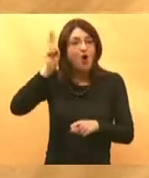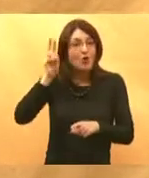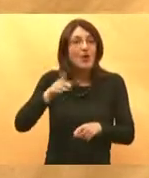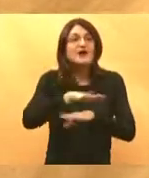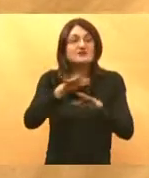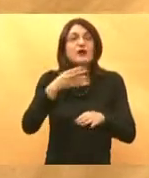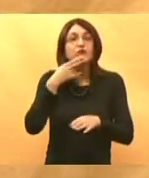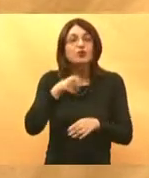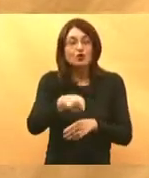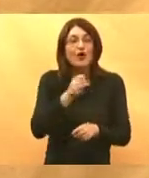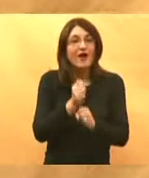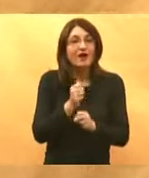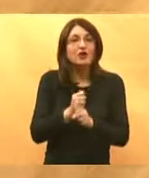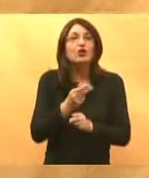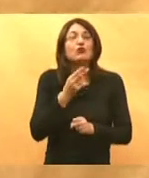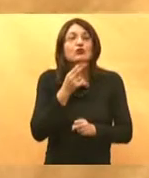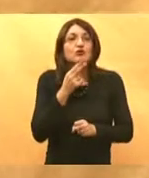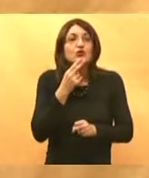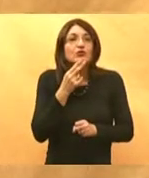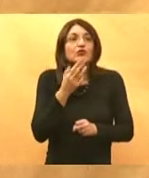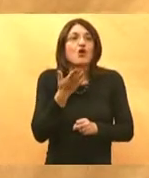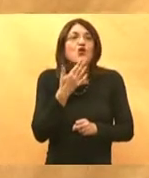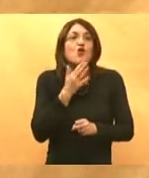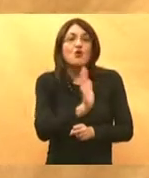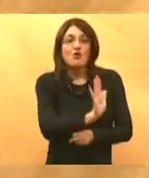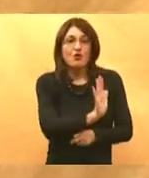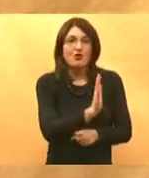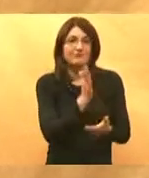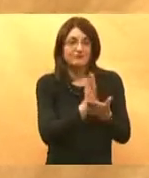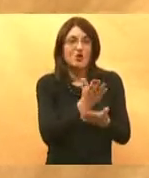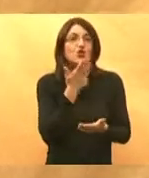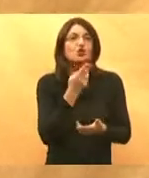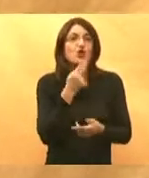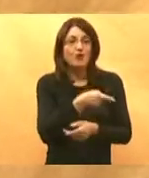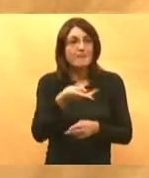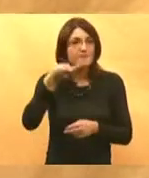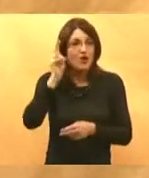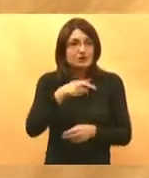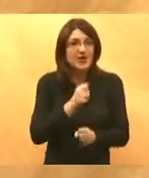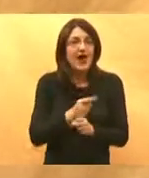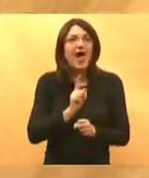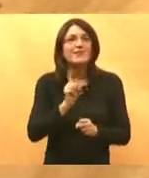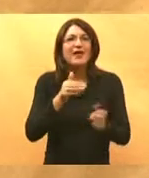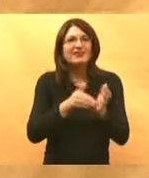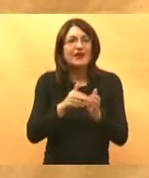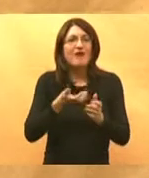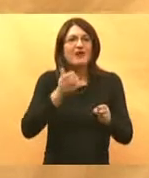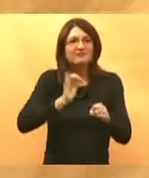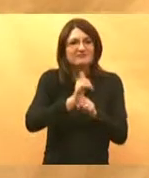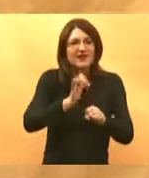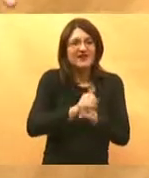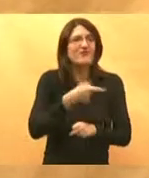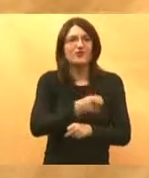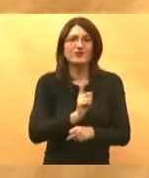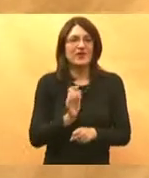provoditi u onom opsegu i onim načinima na kojima im je to primjereno i moguće napraviti da ne treba nikoga forsirati jer će imati kontraefekt